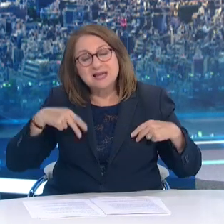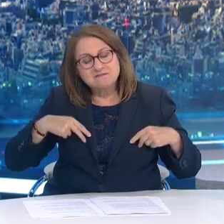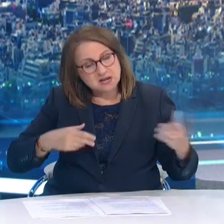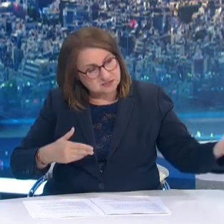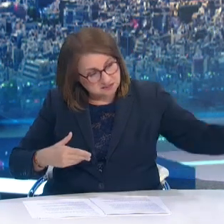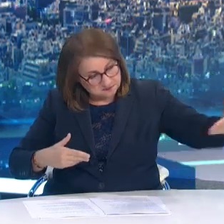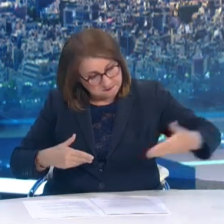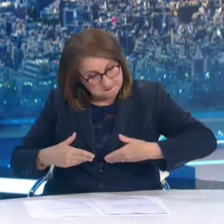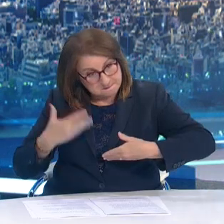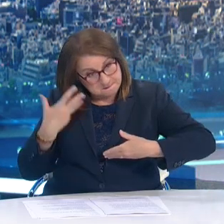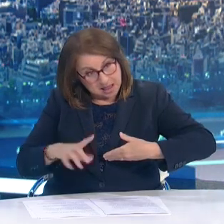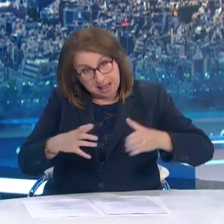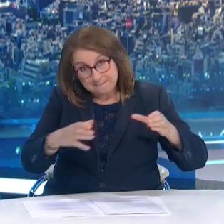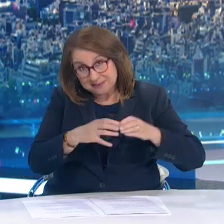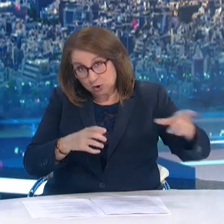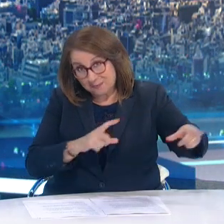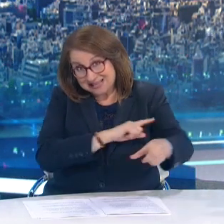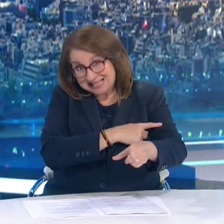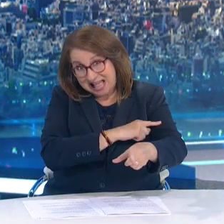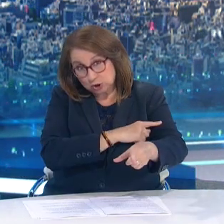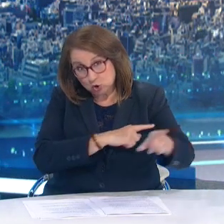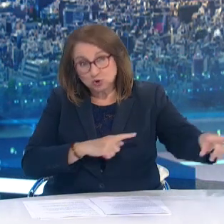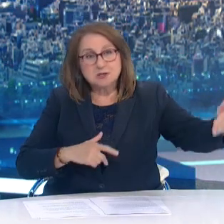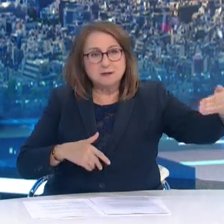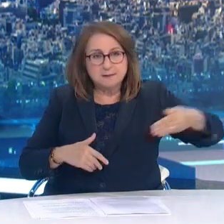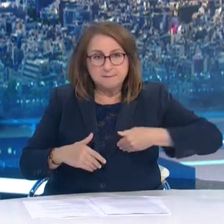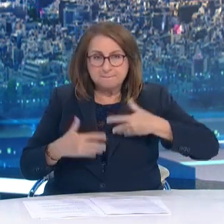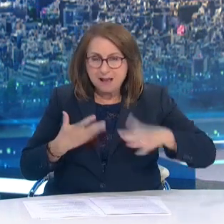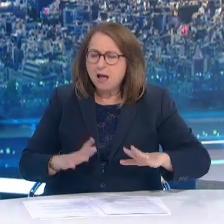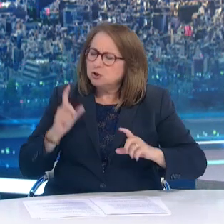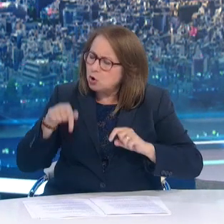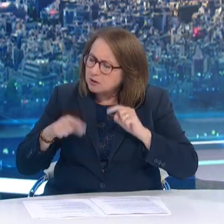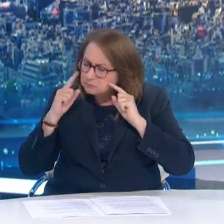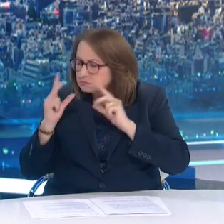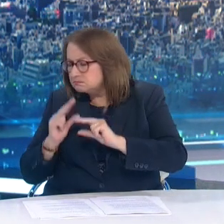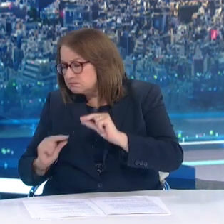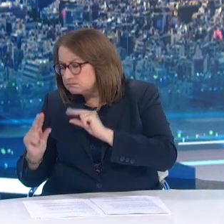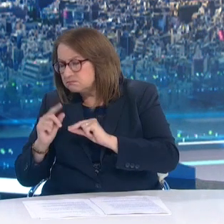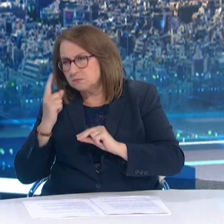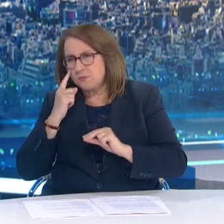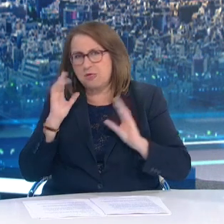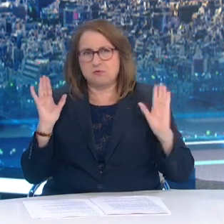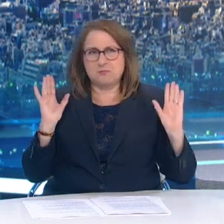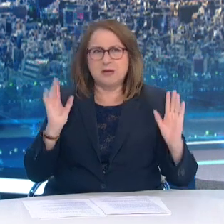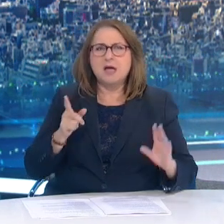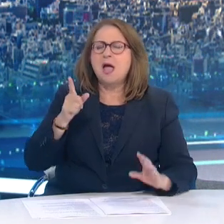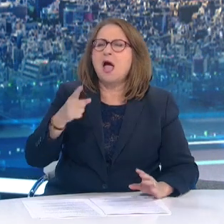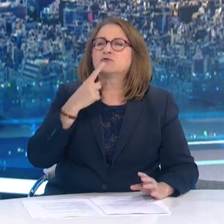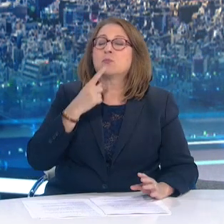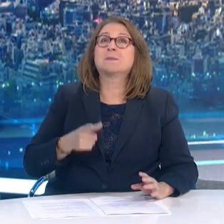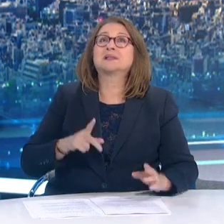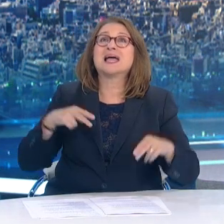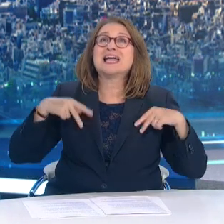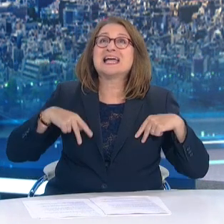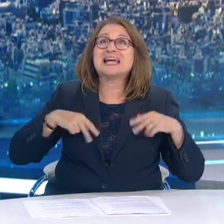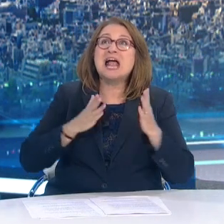πορεία που είναι άμεσα συνειφασμένη και με το κομμάτι των εμβολιασμών Ξέρετε κάτι, το κράτος δικαίου αφορά την